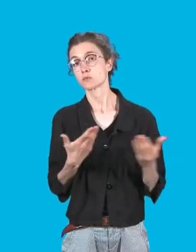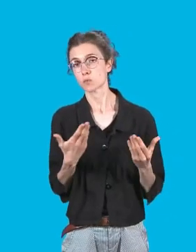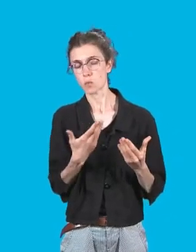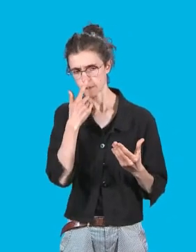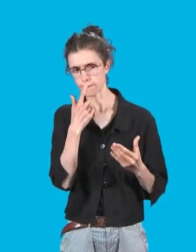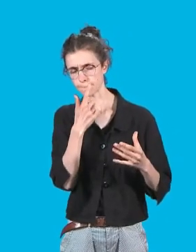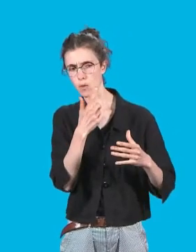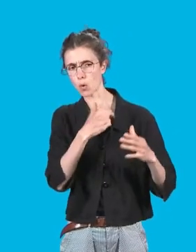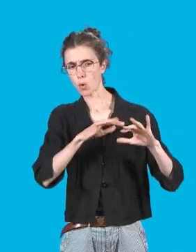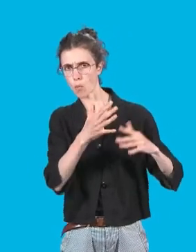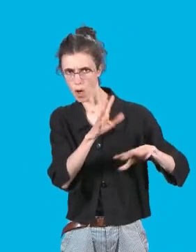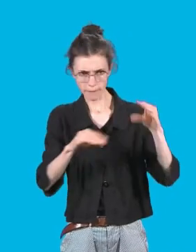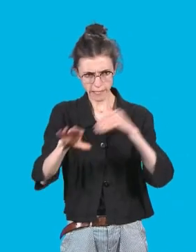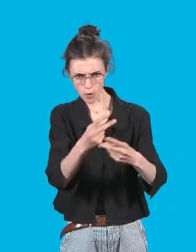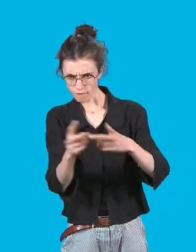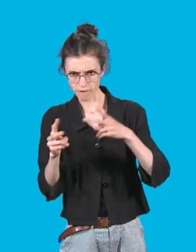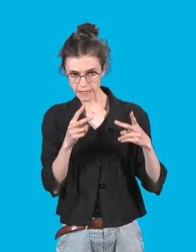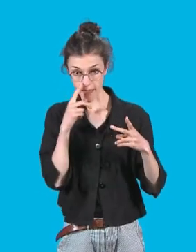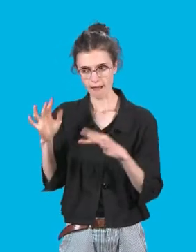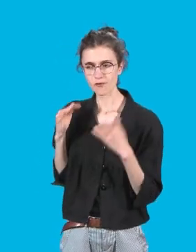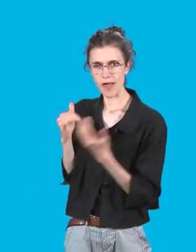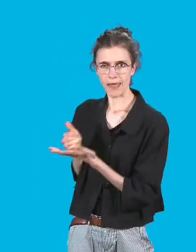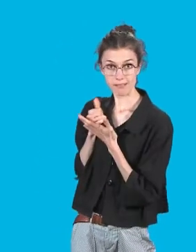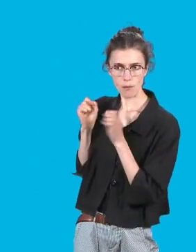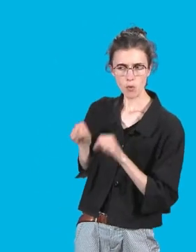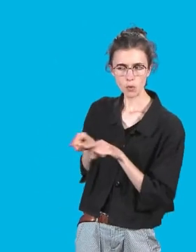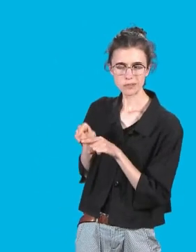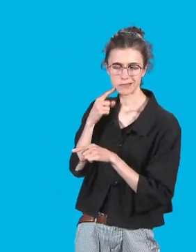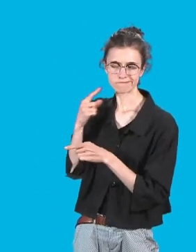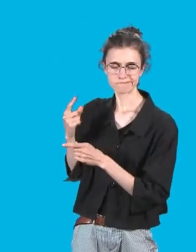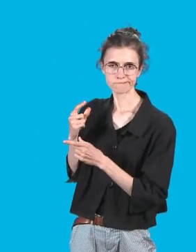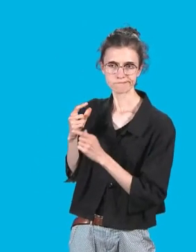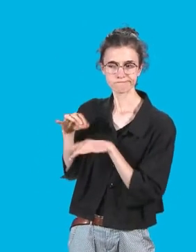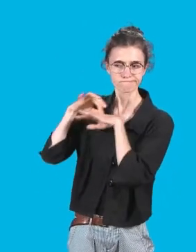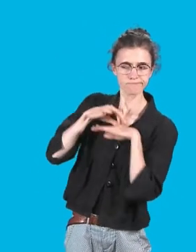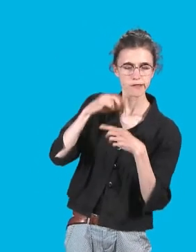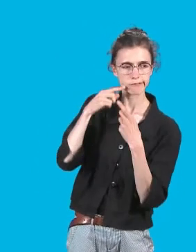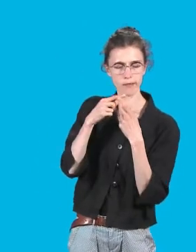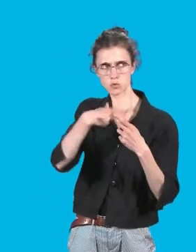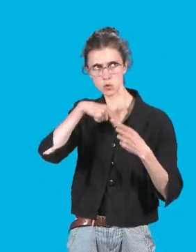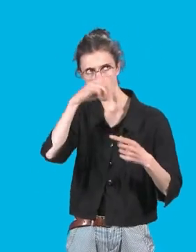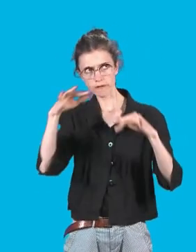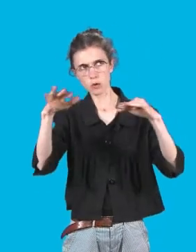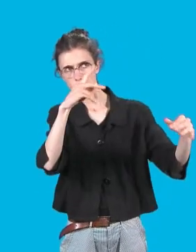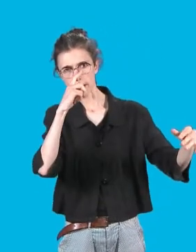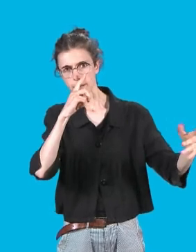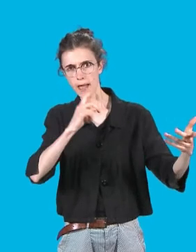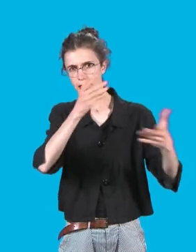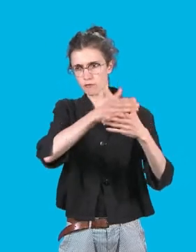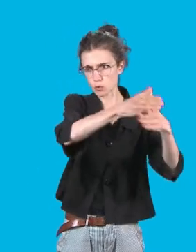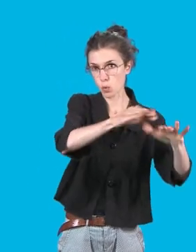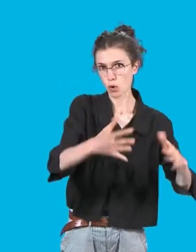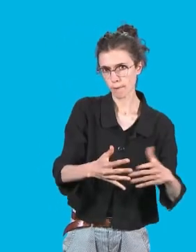Cela nous donnera également des marges de manœuvre face aux réglementations environnementales. Robin, si tu es en douté, les élus